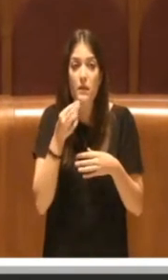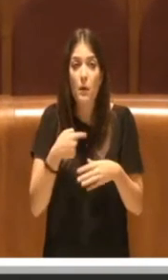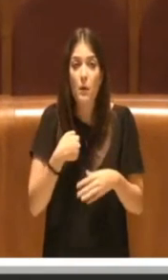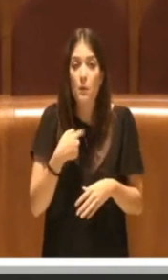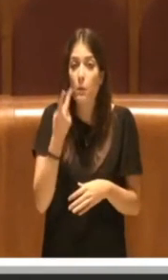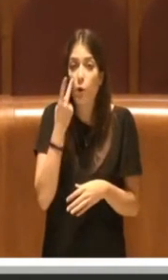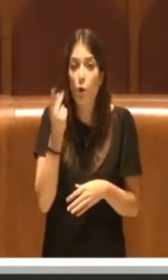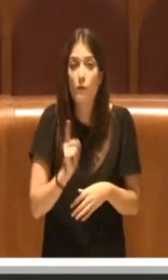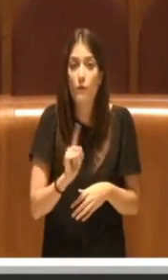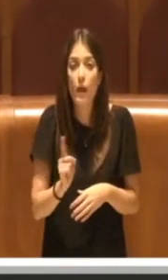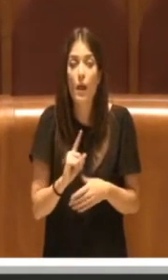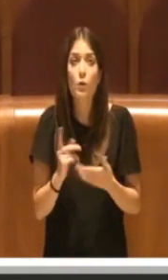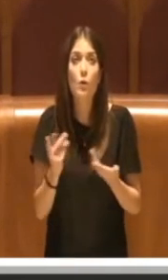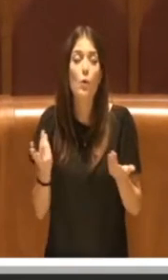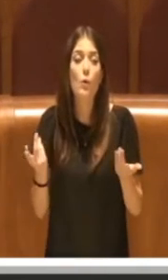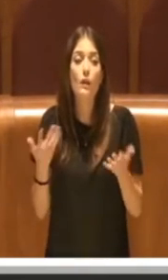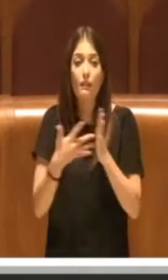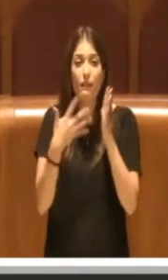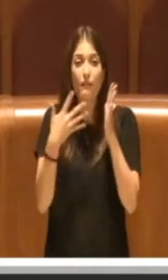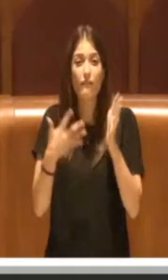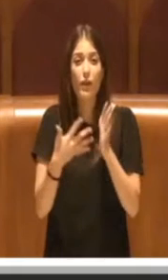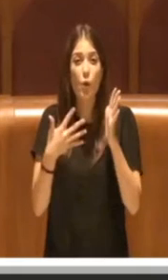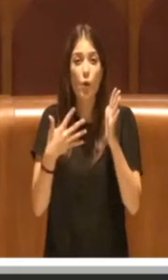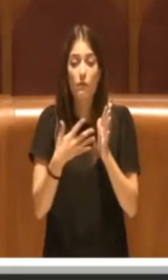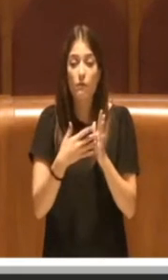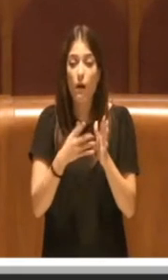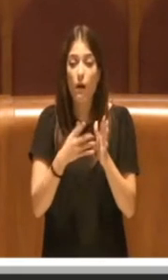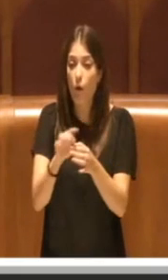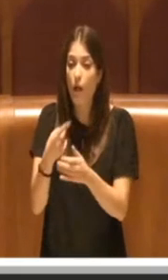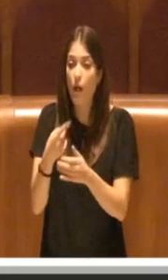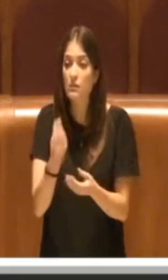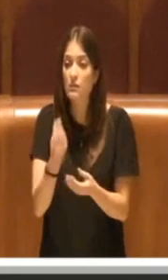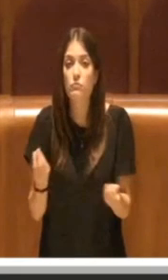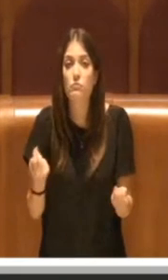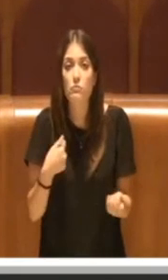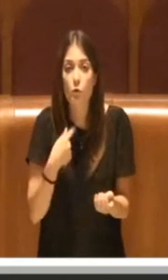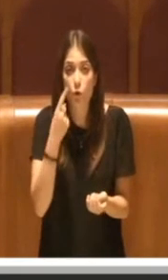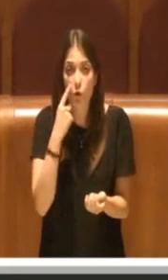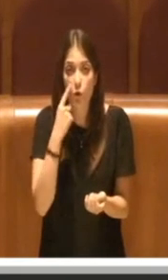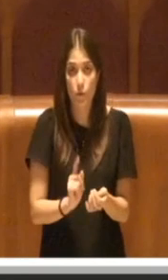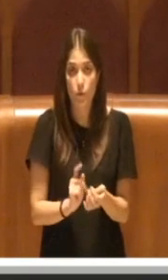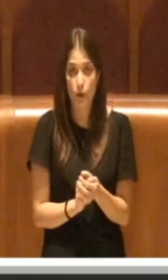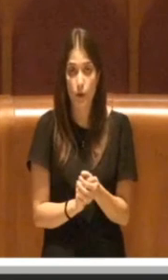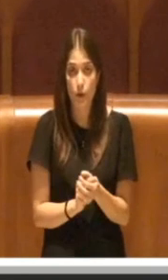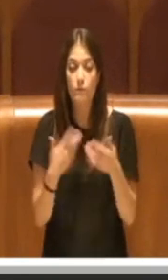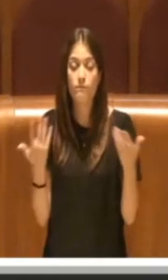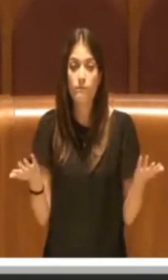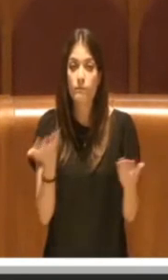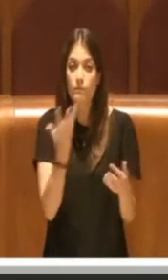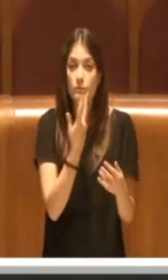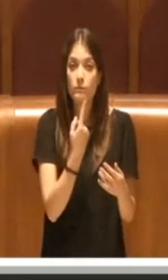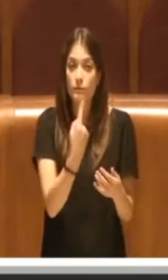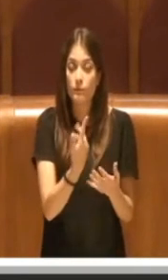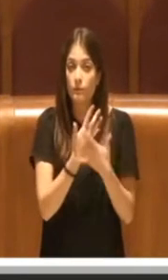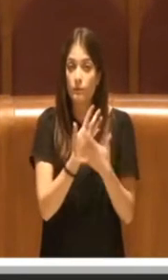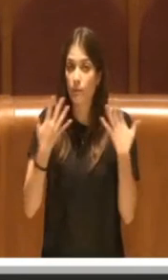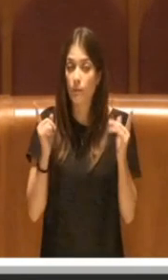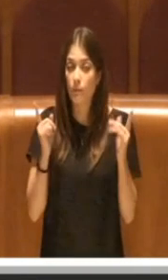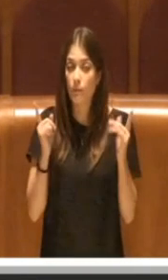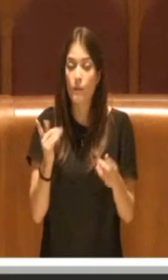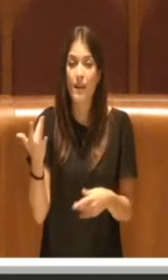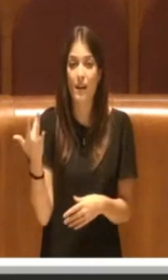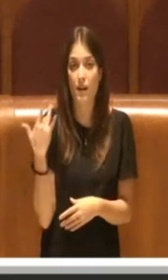tutte le difficoltà che trovano i miei colleghi. Innanzitutto io voglio iniziare facendo dei